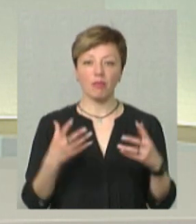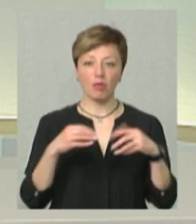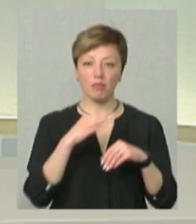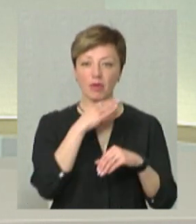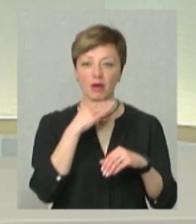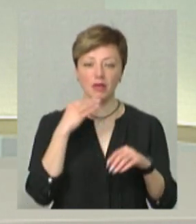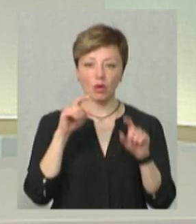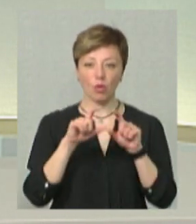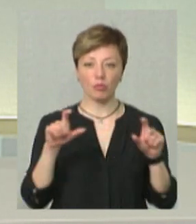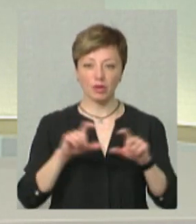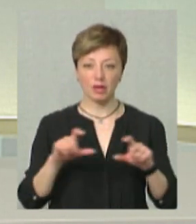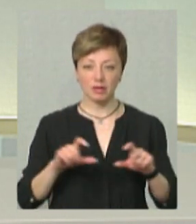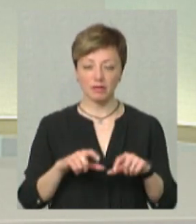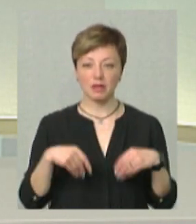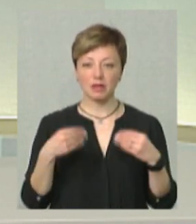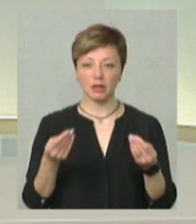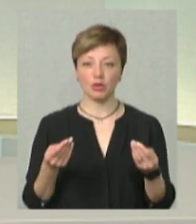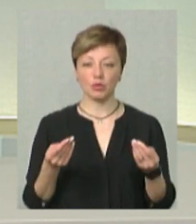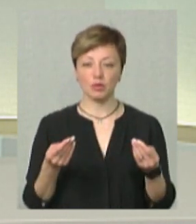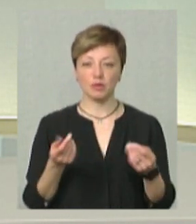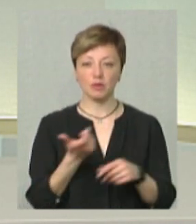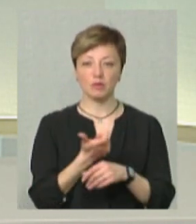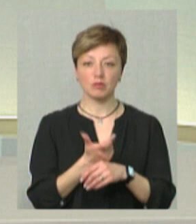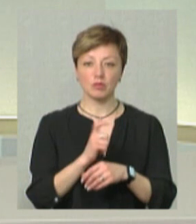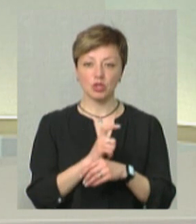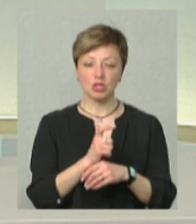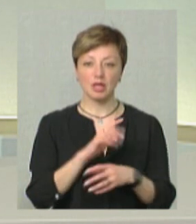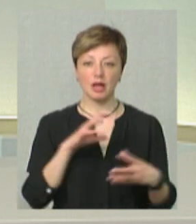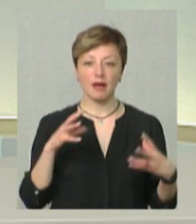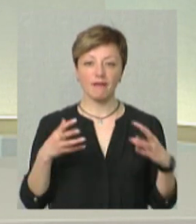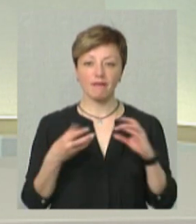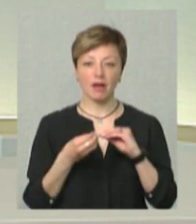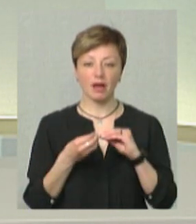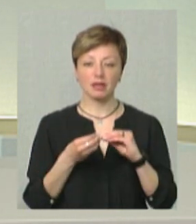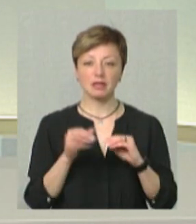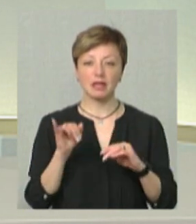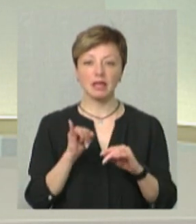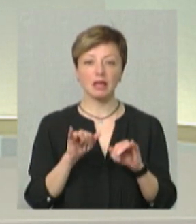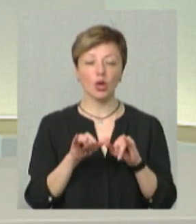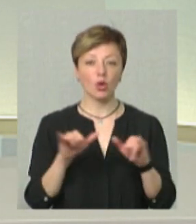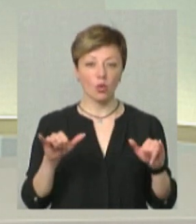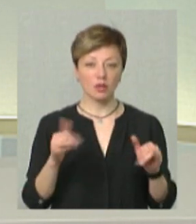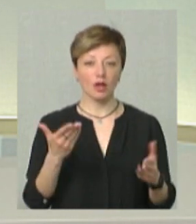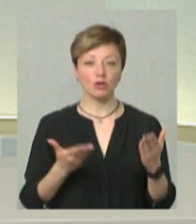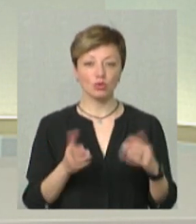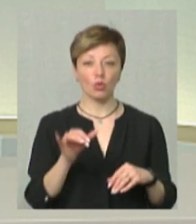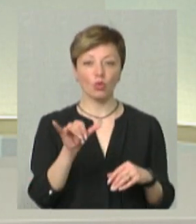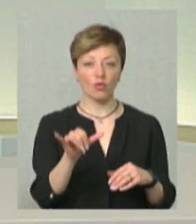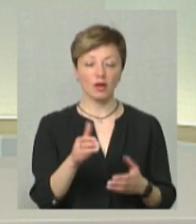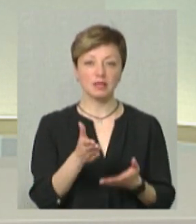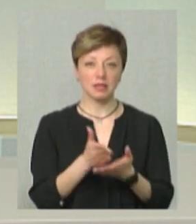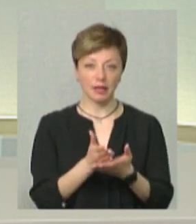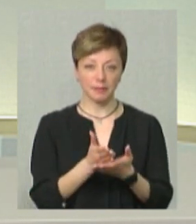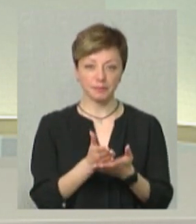'єктів, які надають більший ефект і розвиток. Тобто, ну, якщо у вас там